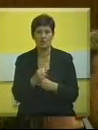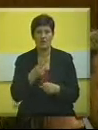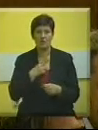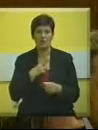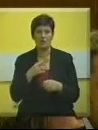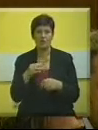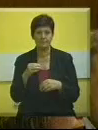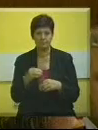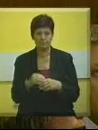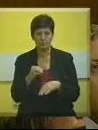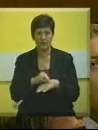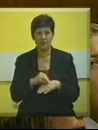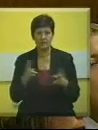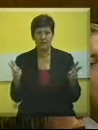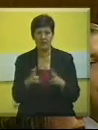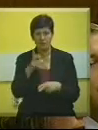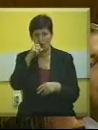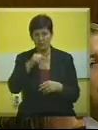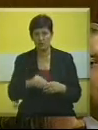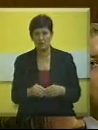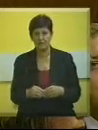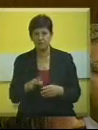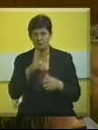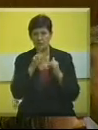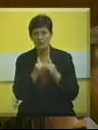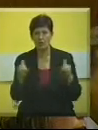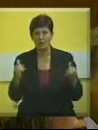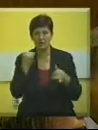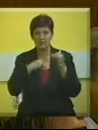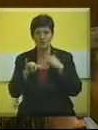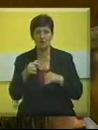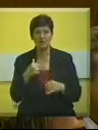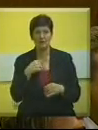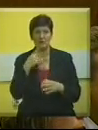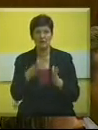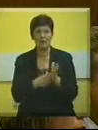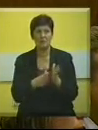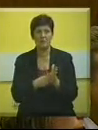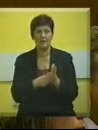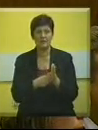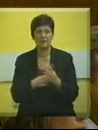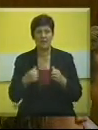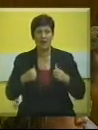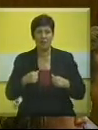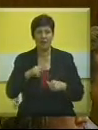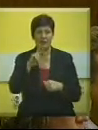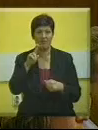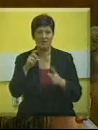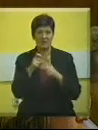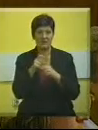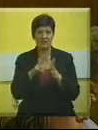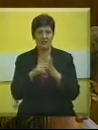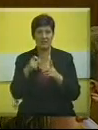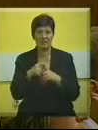primer i manjih opština koje razvijaju turizam. Ja ću navesti primer Banje Vrdnik gde se